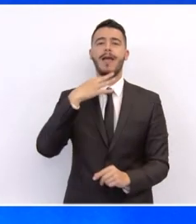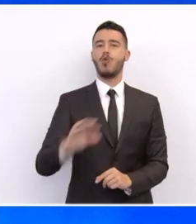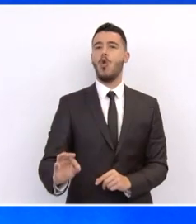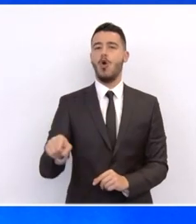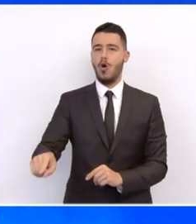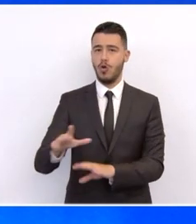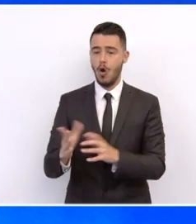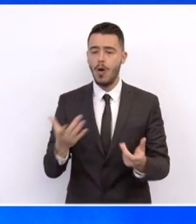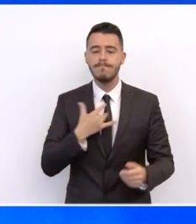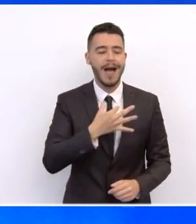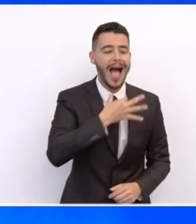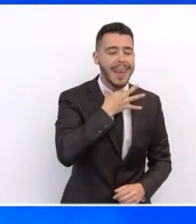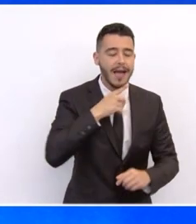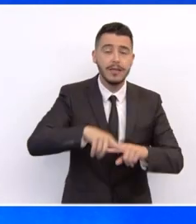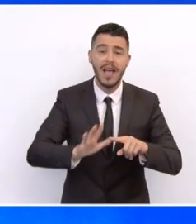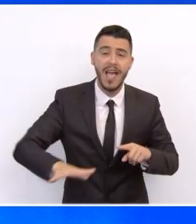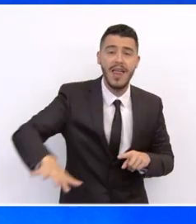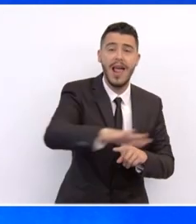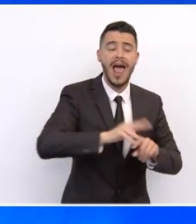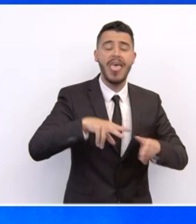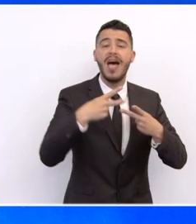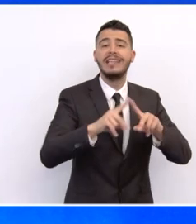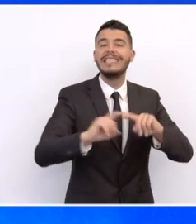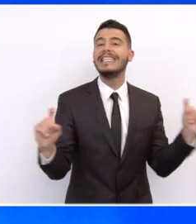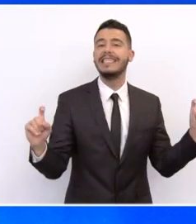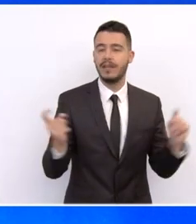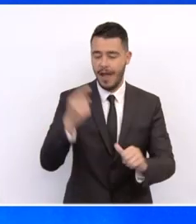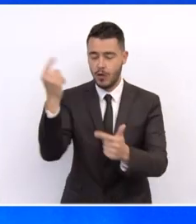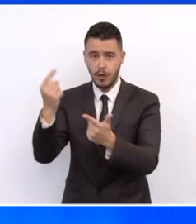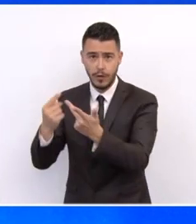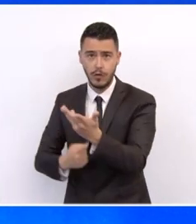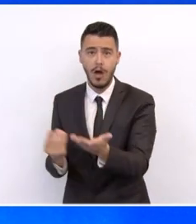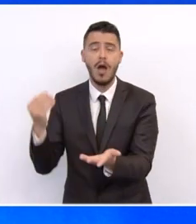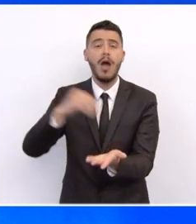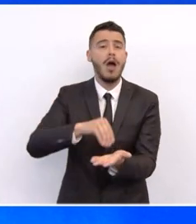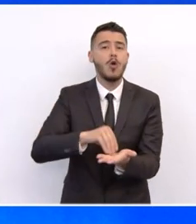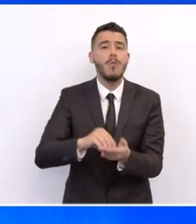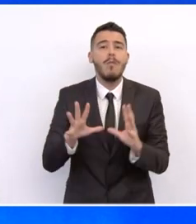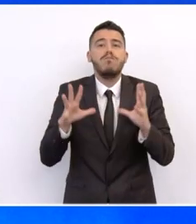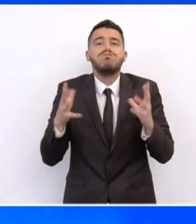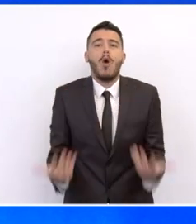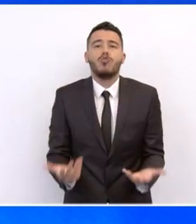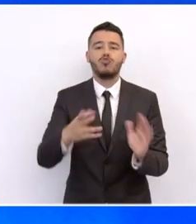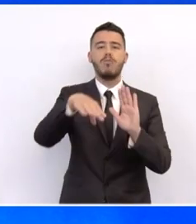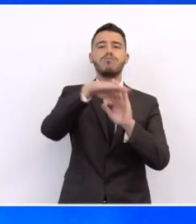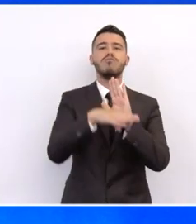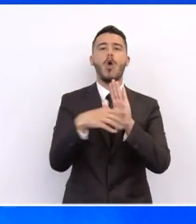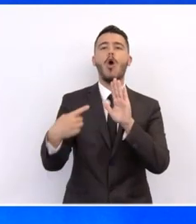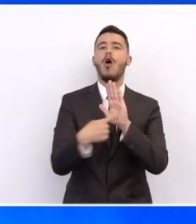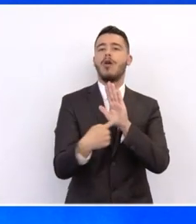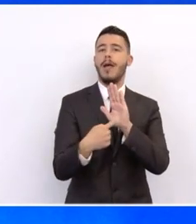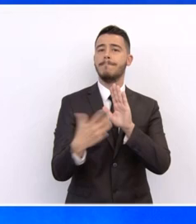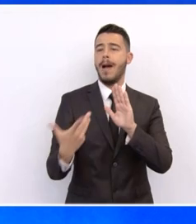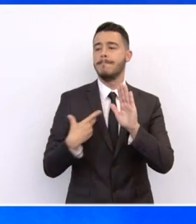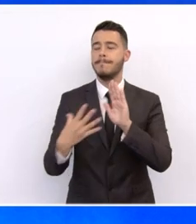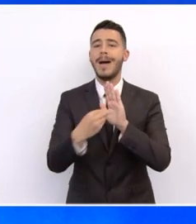οικονομίας και του κράτους που έχετε αναφέρα παίξει. Τρίτον, πώς θα έχει πολλαπλασιαστικό αναπτυξιακό αποτέλεσμα, δηλαδή με ποιες μεταρρυθμίσεις